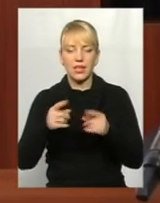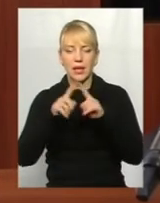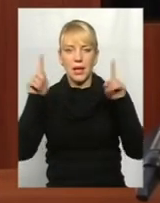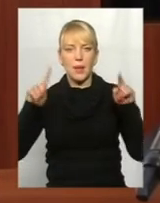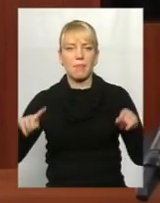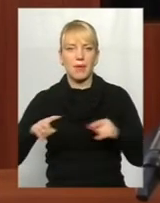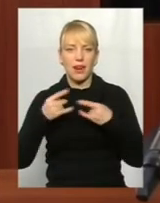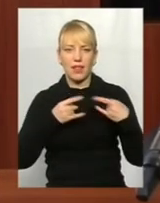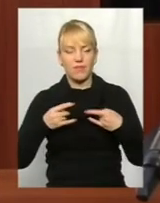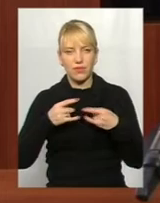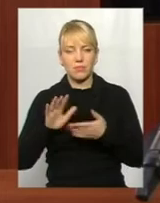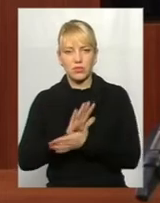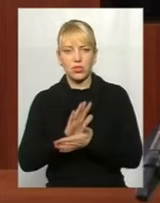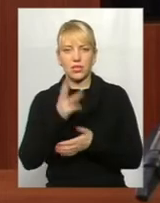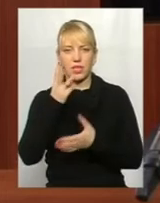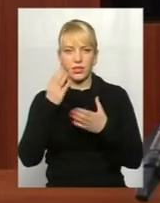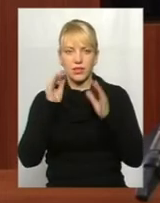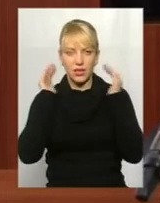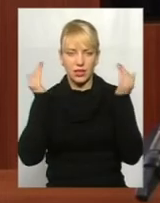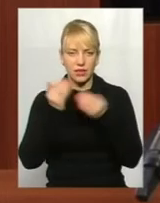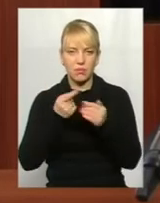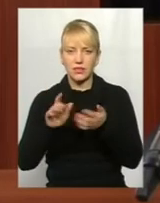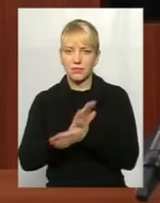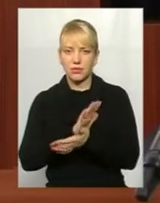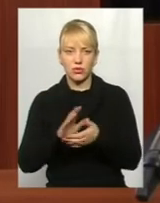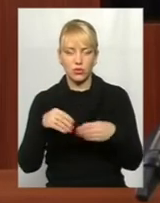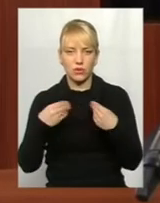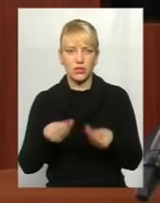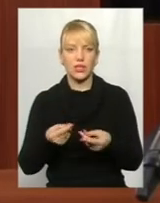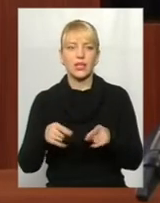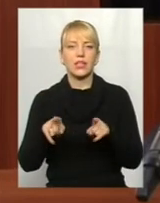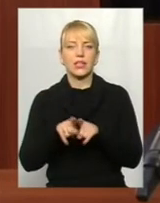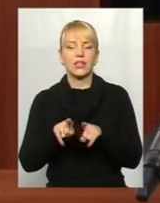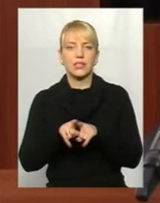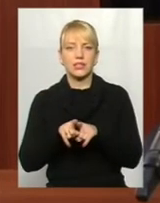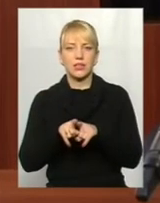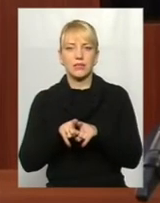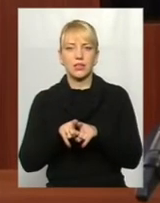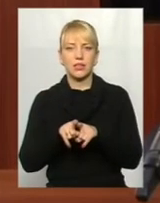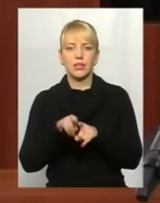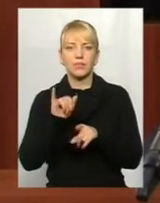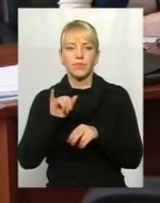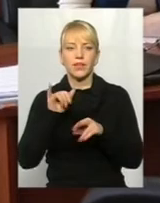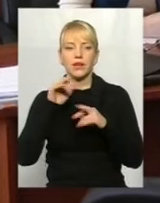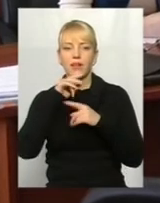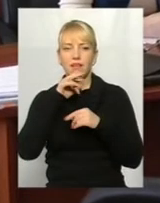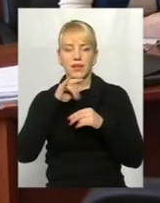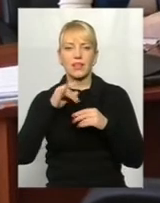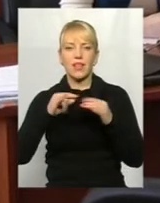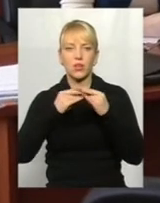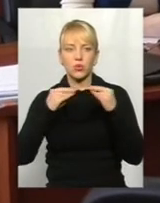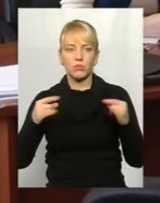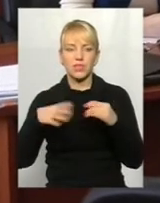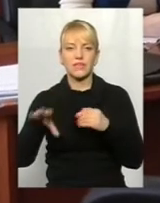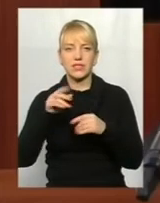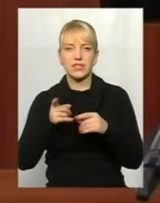це затратили, три дні реанімації теж на це мільйони пішло далі, і врешті-решт ліки на тумбочку. Ми будемо продовжувати